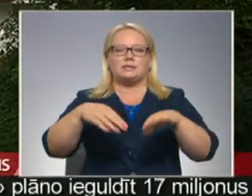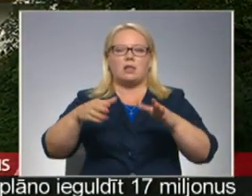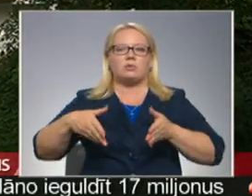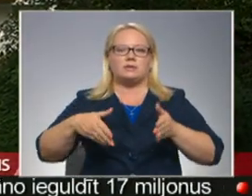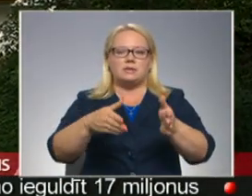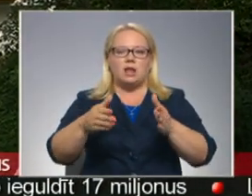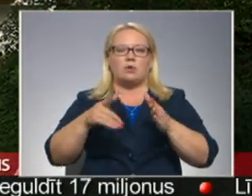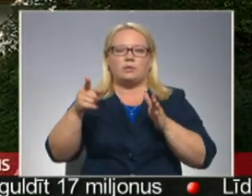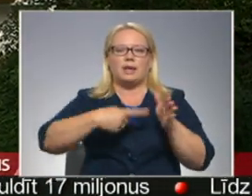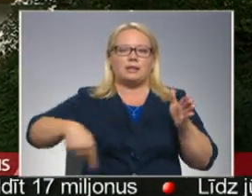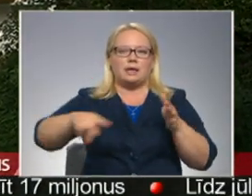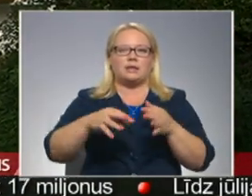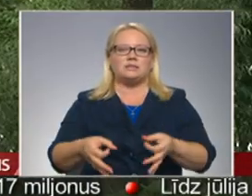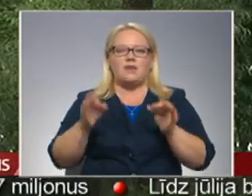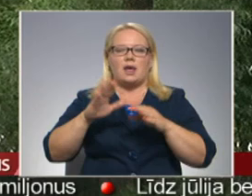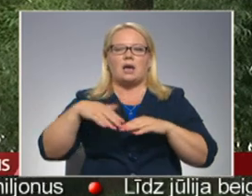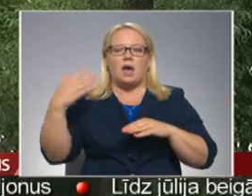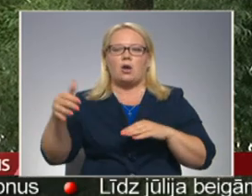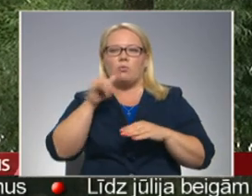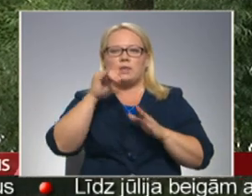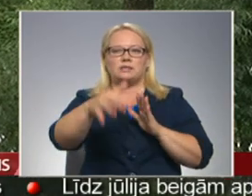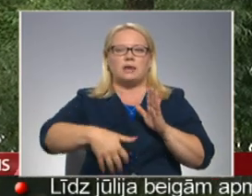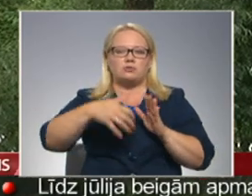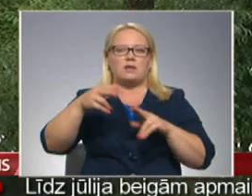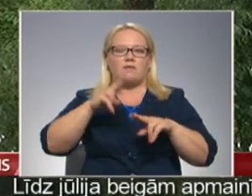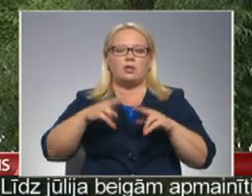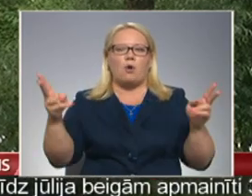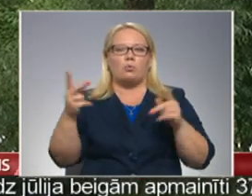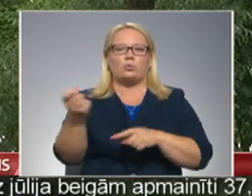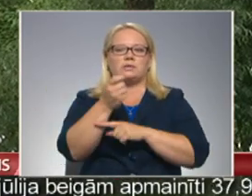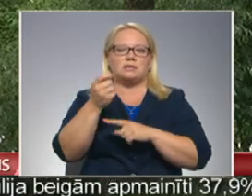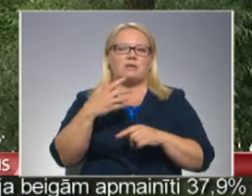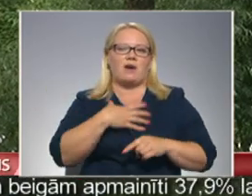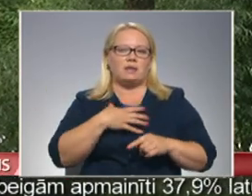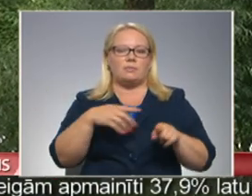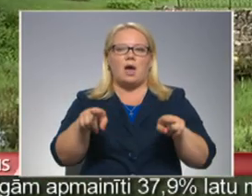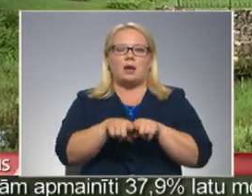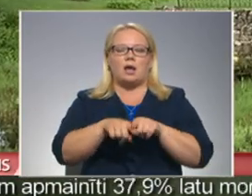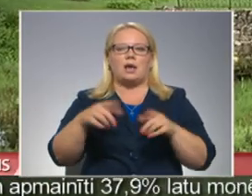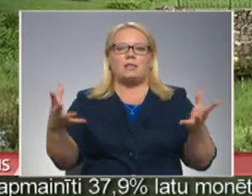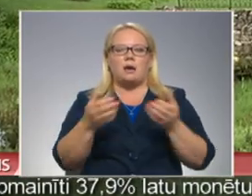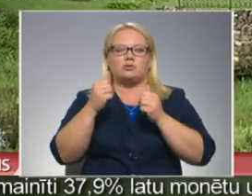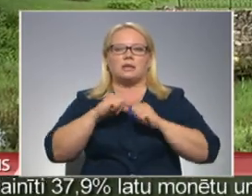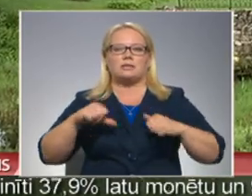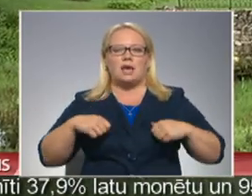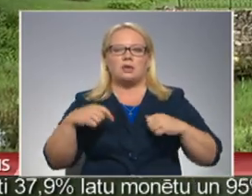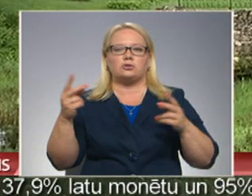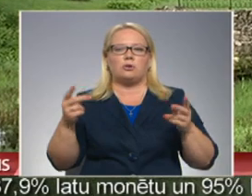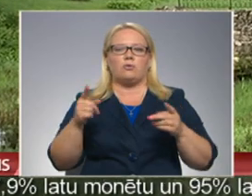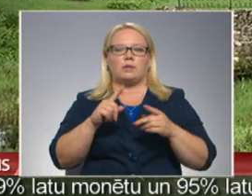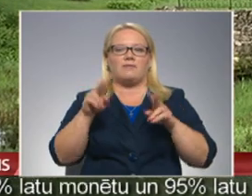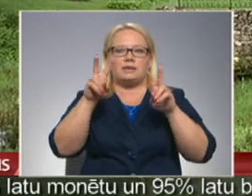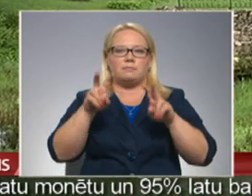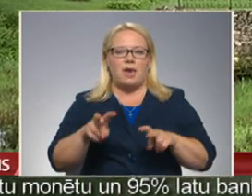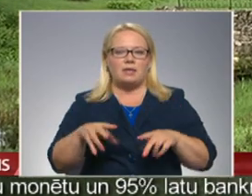Liela straubas pils dīķirs varīgi ārēja ūdens ņemšanas vieta ugunzēsības vajadzībām. Tad arī valsts ugunzēsības un glābšanas dienas cvēt situācijas